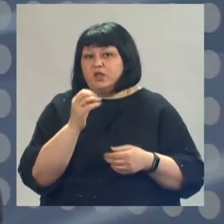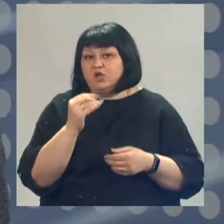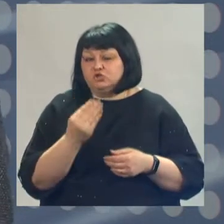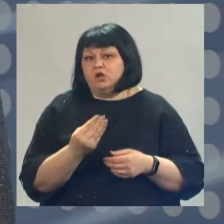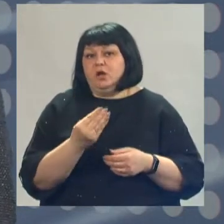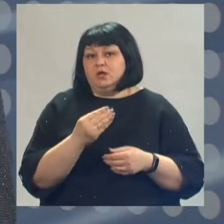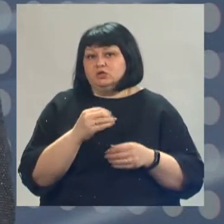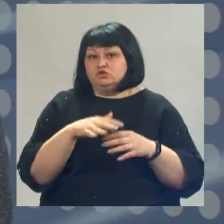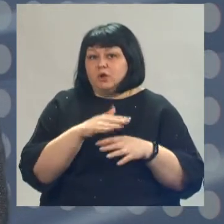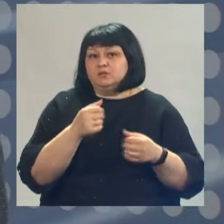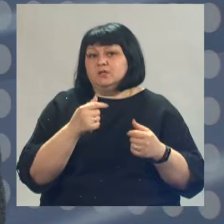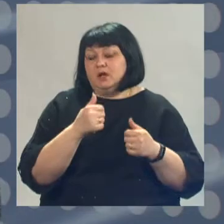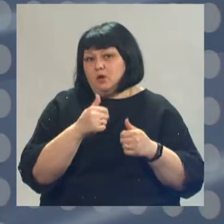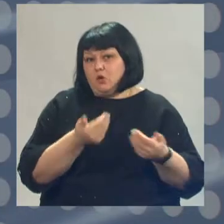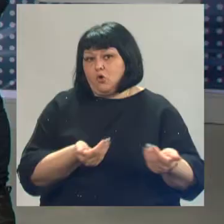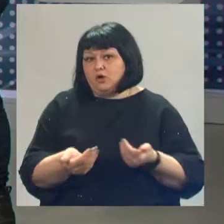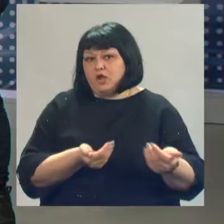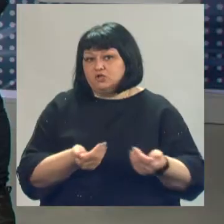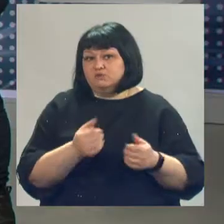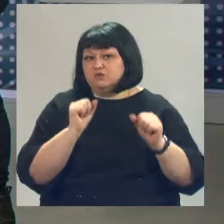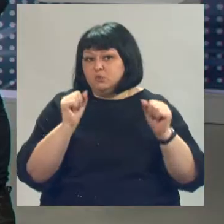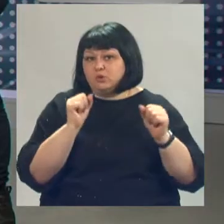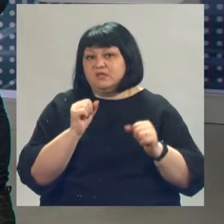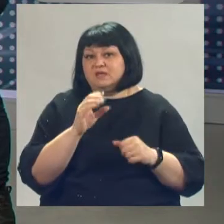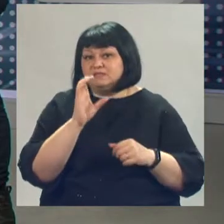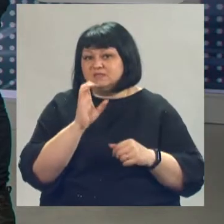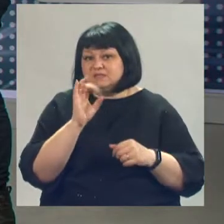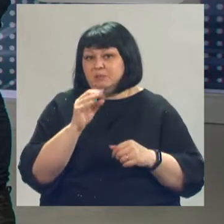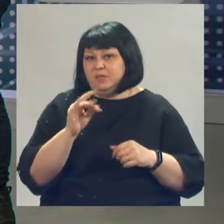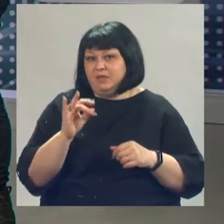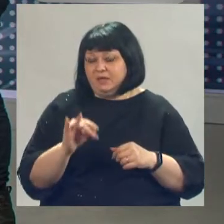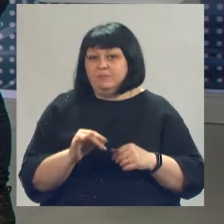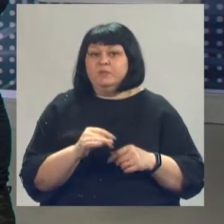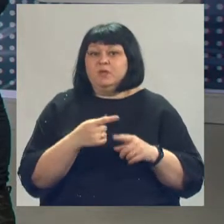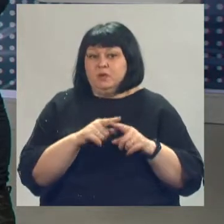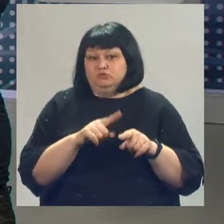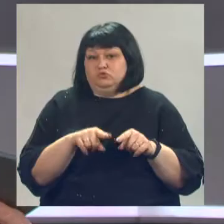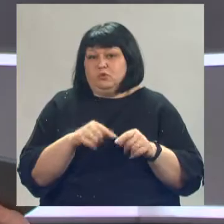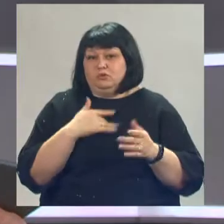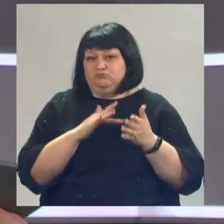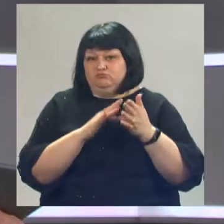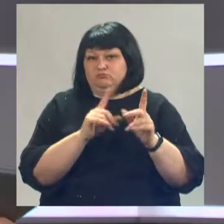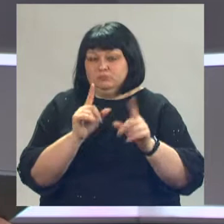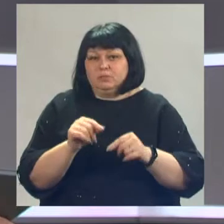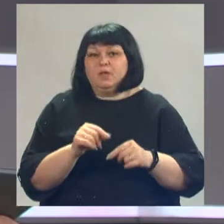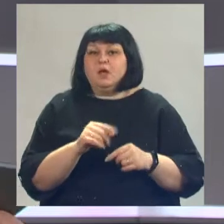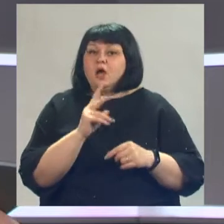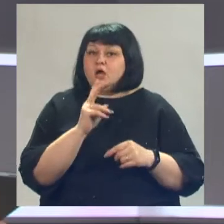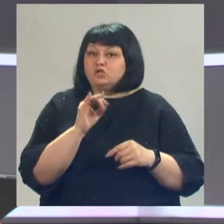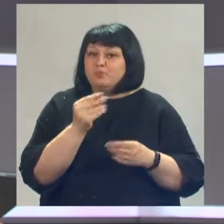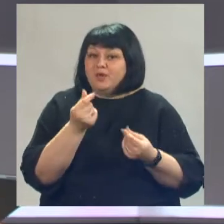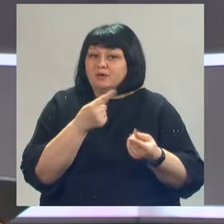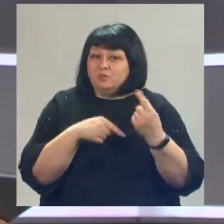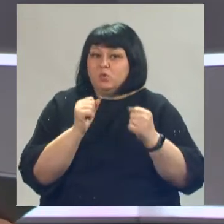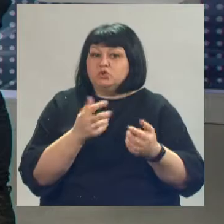столицу горнолыжного спорта в Сибири. Это только предстоит путешествие? Да, буквально скоро. Вообще кэшбэк можно получить с